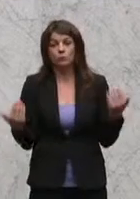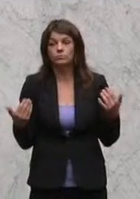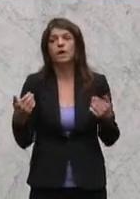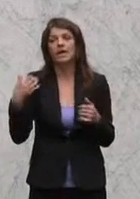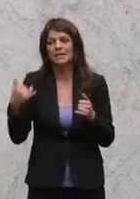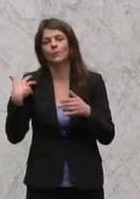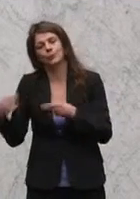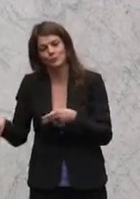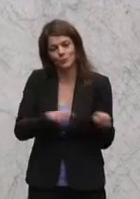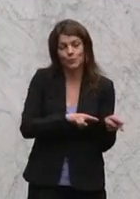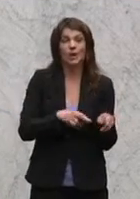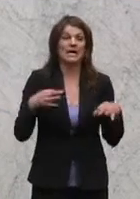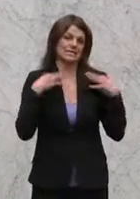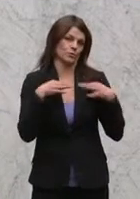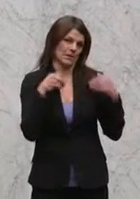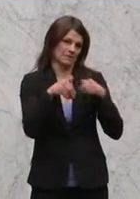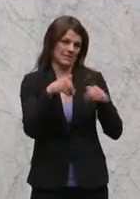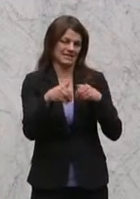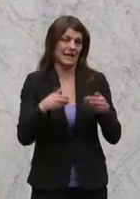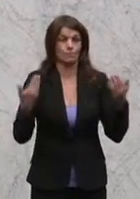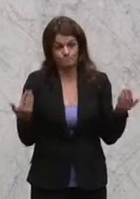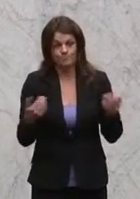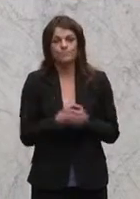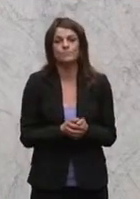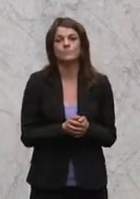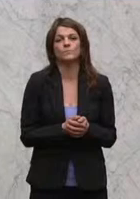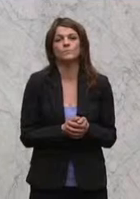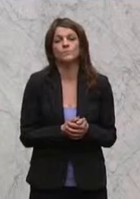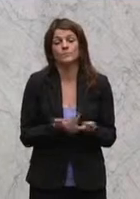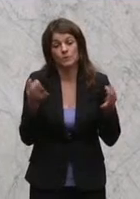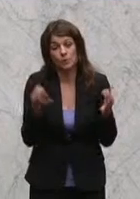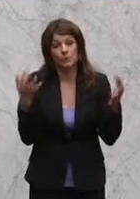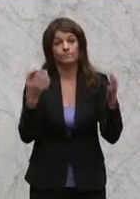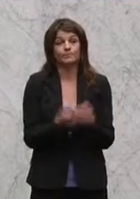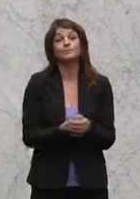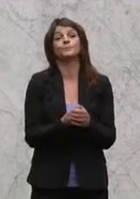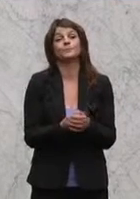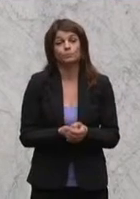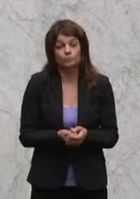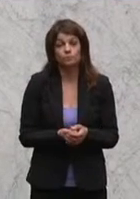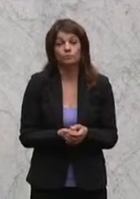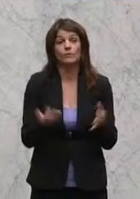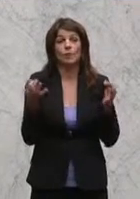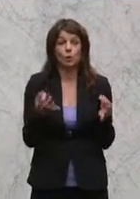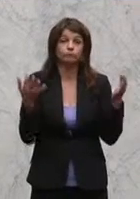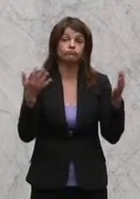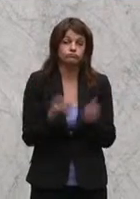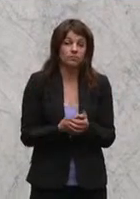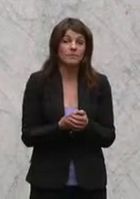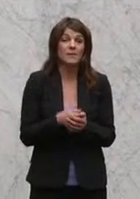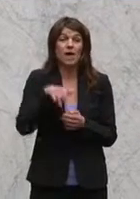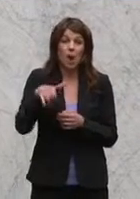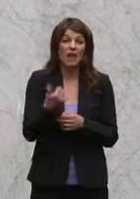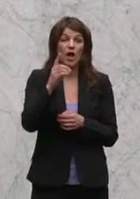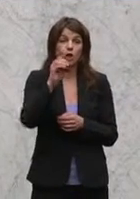jetzt ist es wieder gelandet im Gesundheitsministerium. Gut, gut, dass Johanna